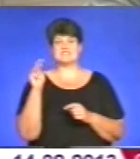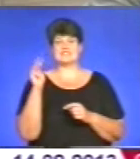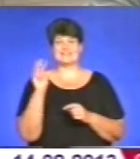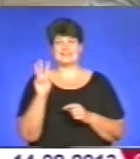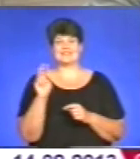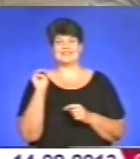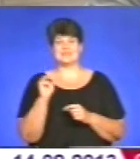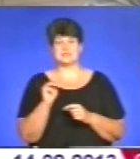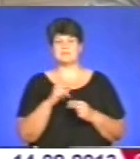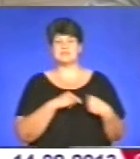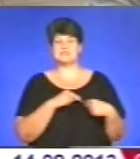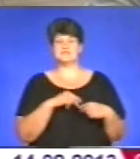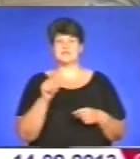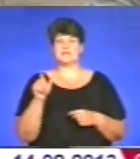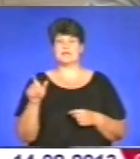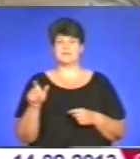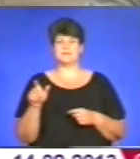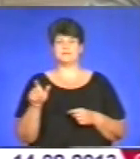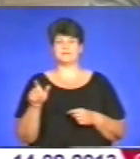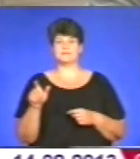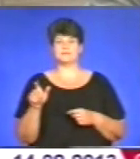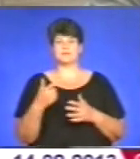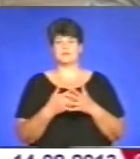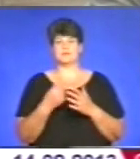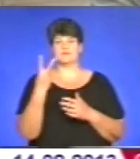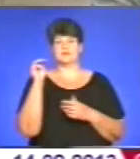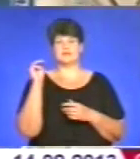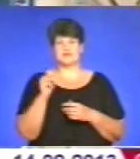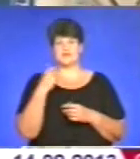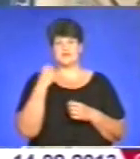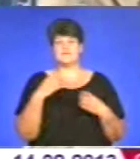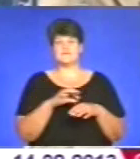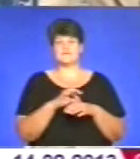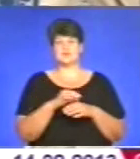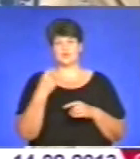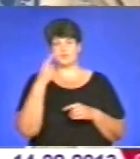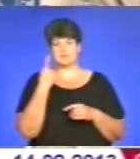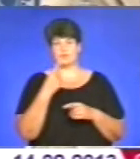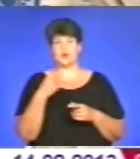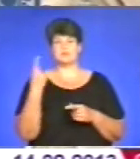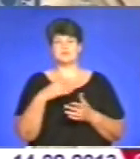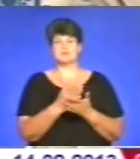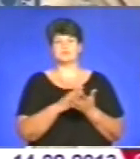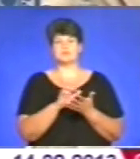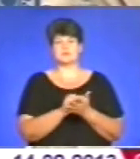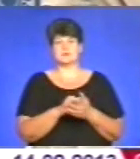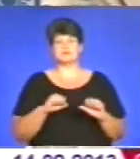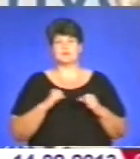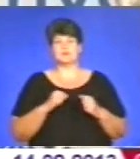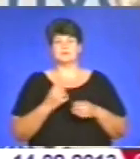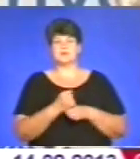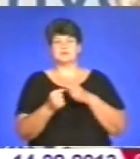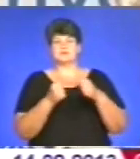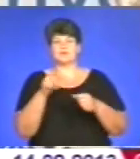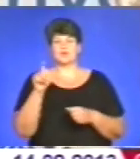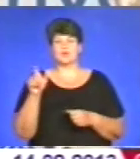і працівників майже 2 тисячі у фізичних осіб. Обласна служба зайнятості намагається працевлаштувати